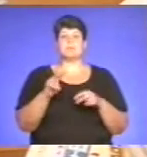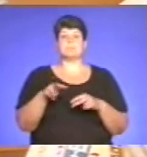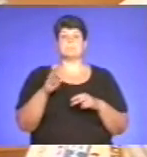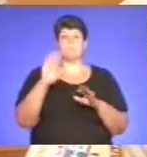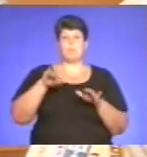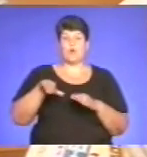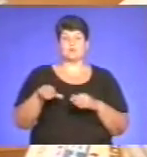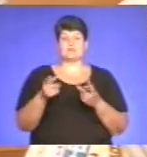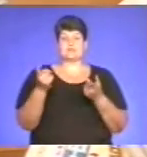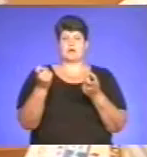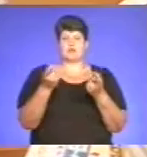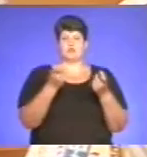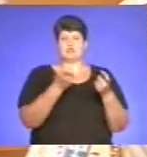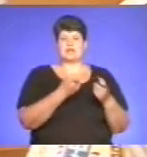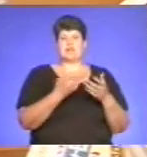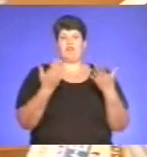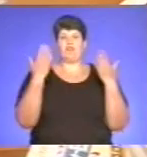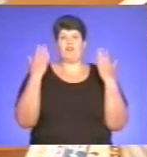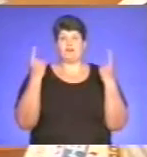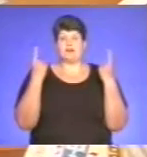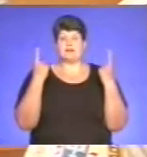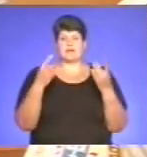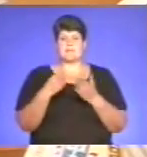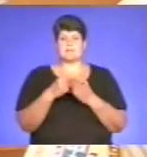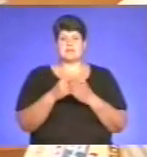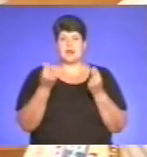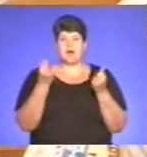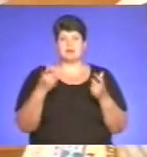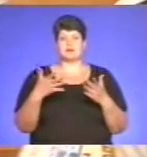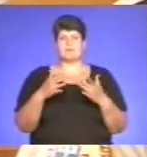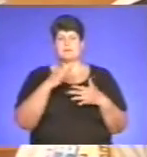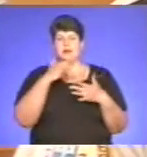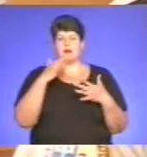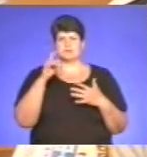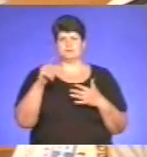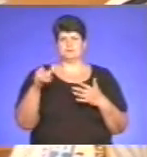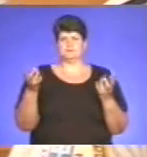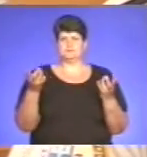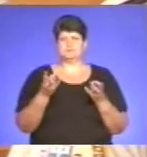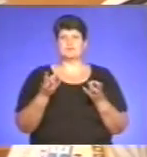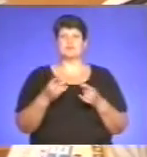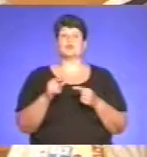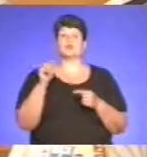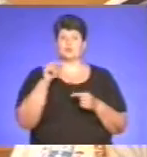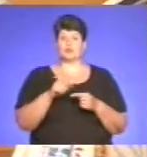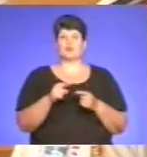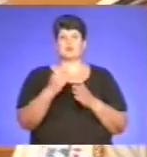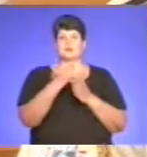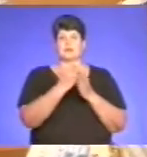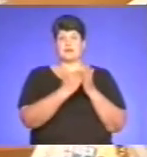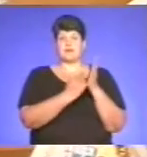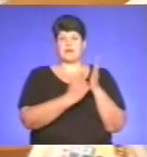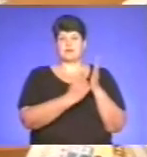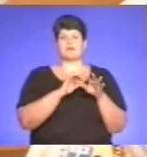залучати великі матеріальні ресурси і багатолюстських ресурсів. Через це складений графік